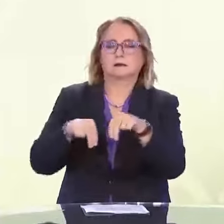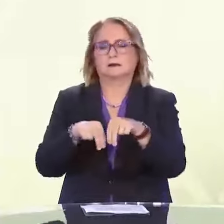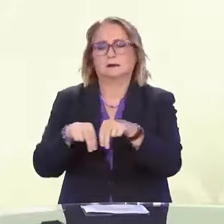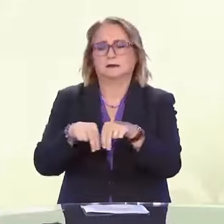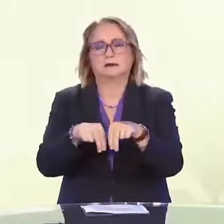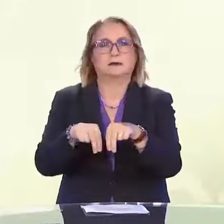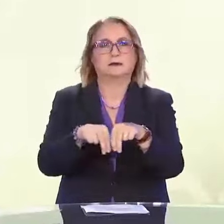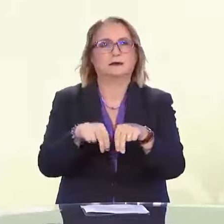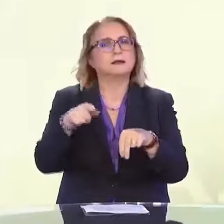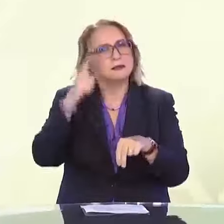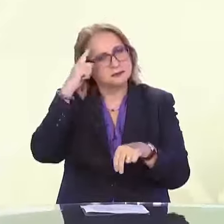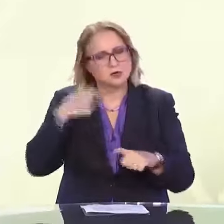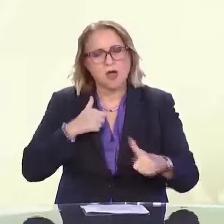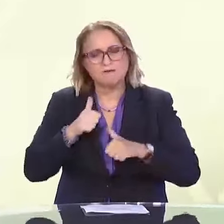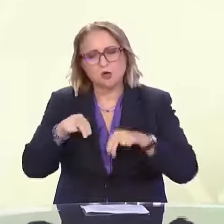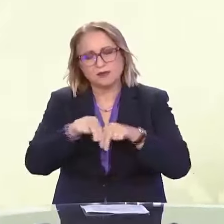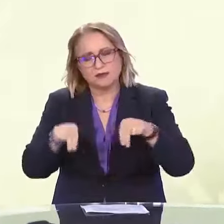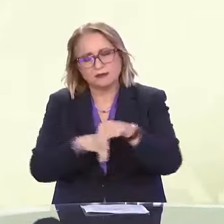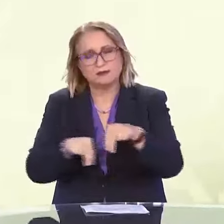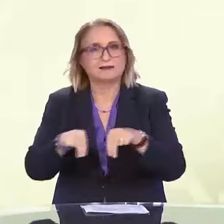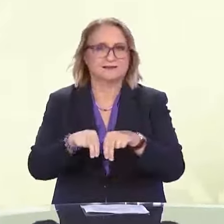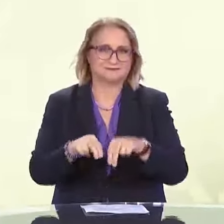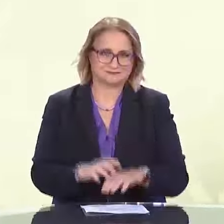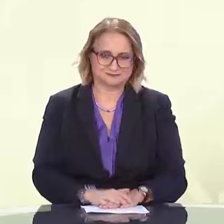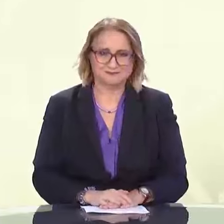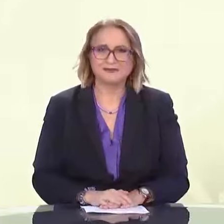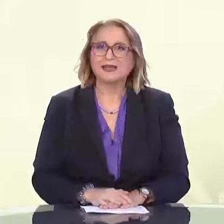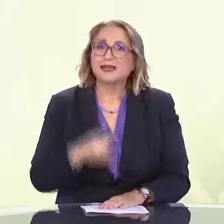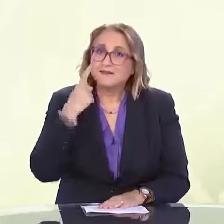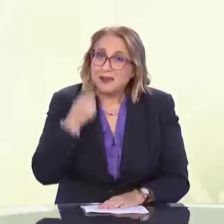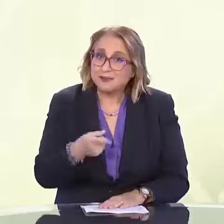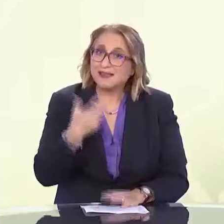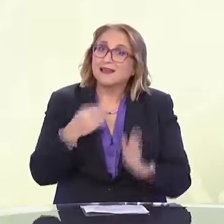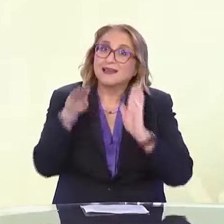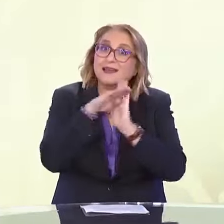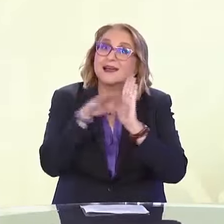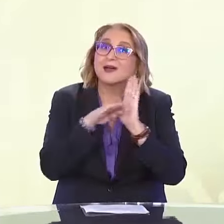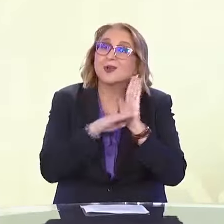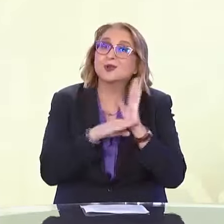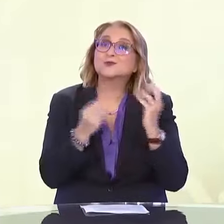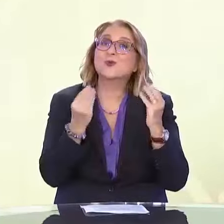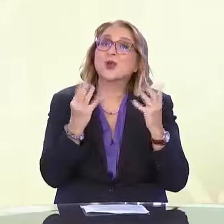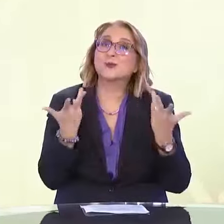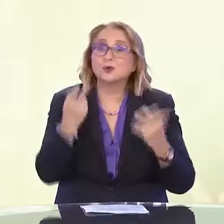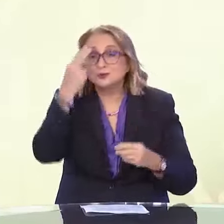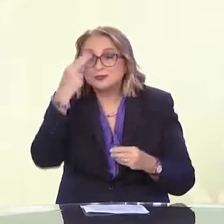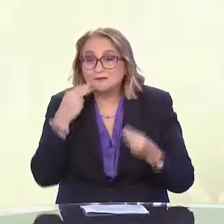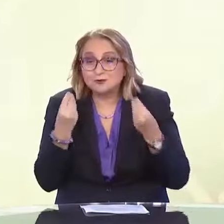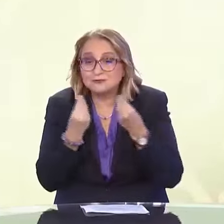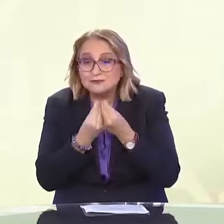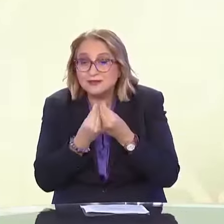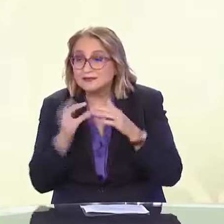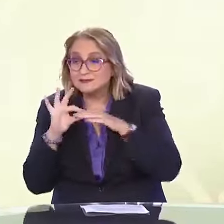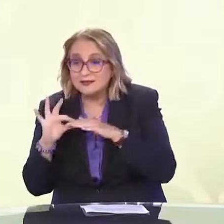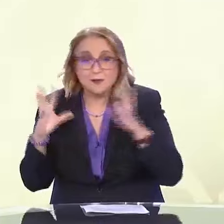Μέσα από αυτή την εκπομπή είδατε πώς πρέπει να συμπεριφερόμαστε και πώς δεν πρέπει όταν συναντούμε ένα άτομο με οπτική αναπηρία. Οπότε φτάσαμε